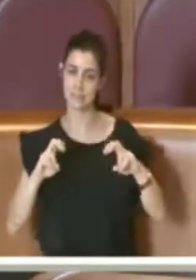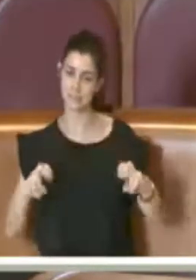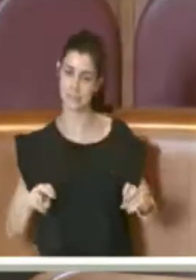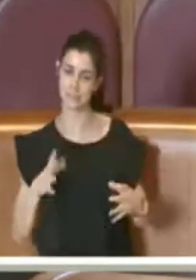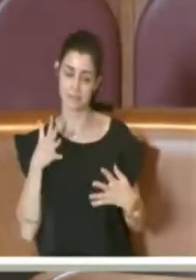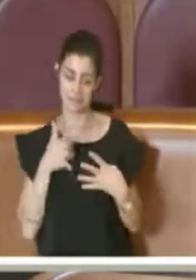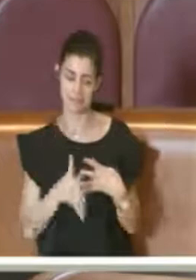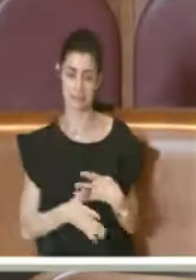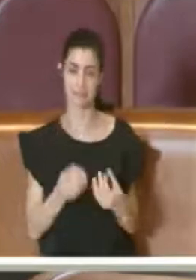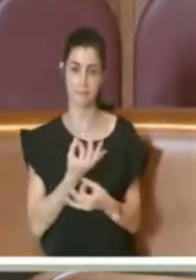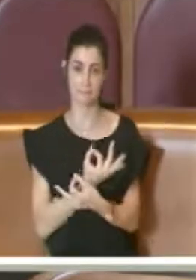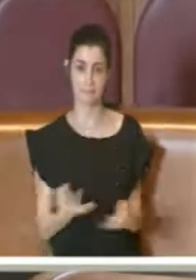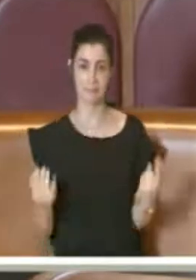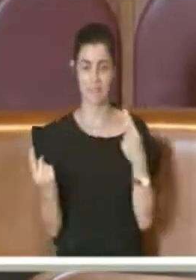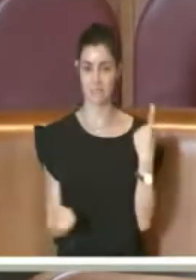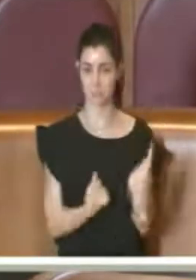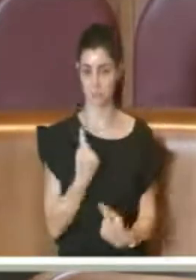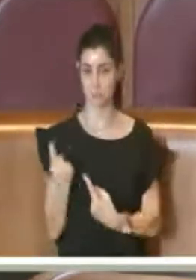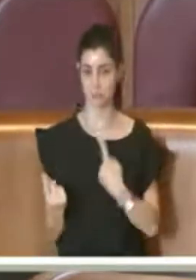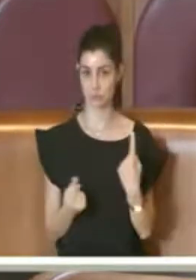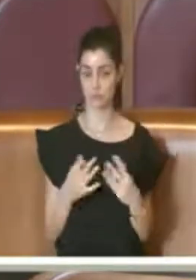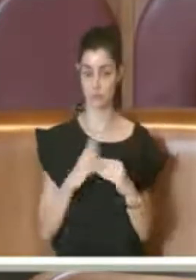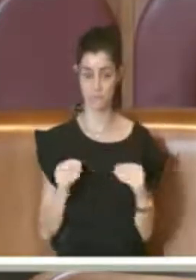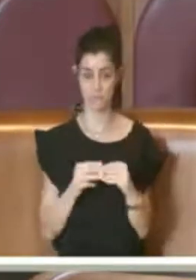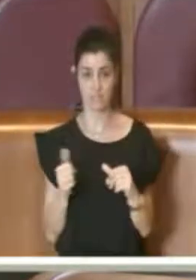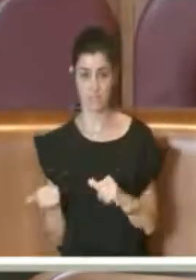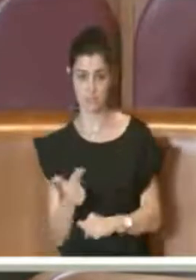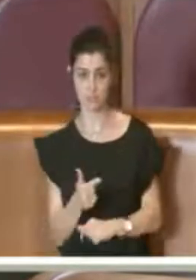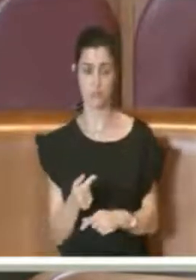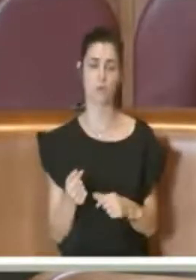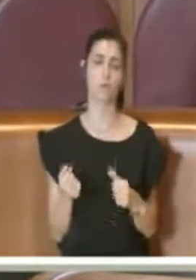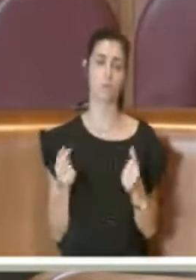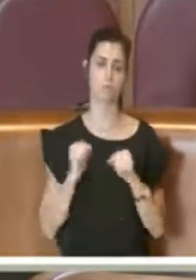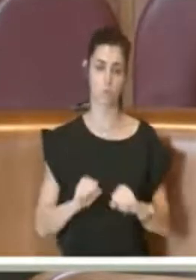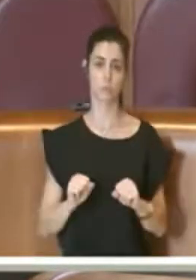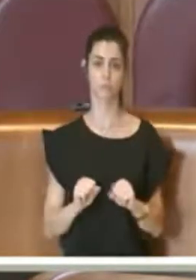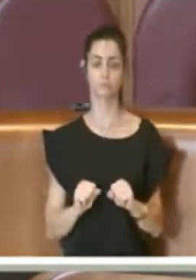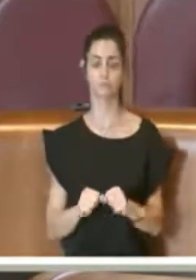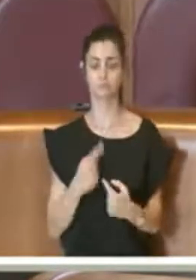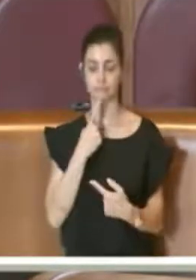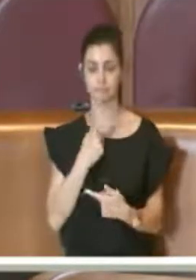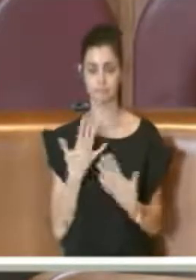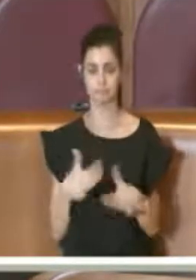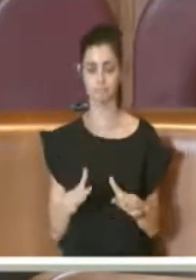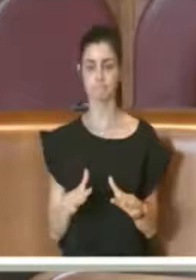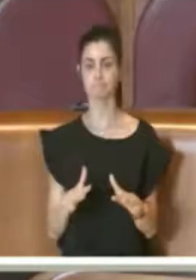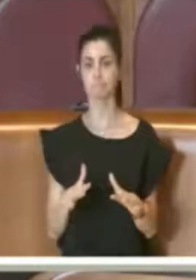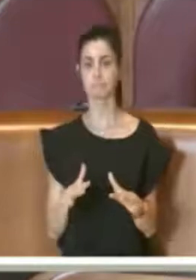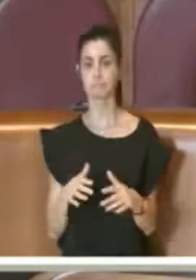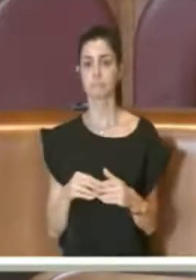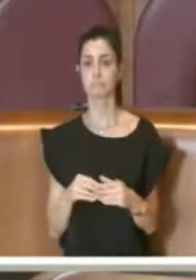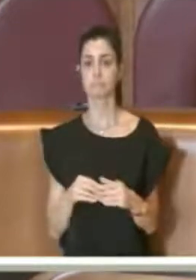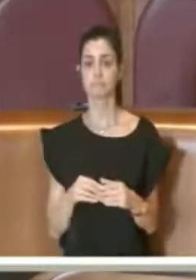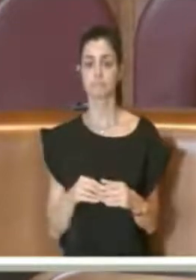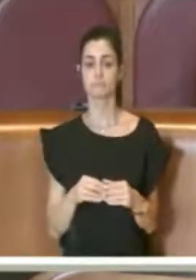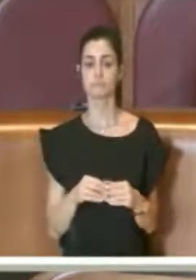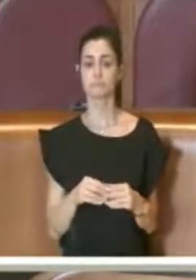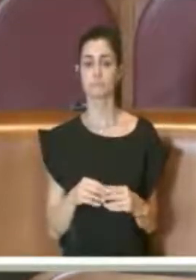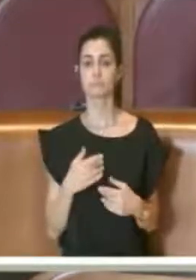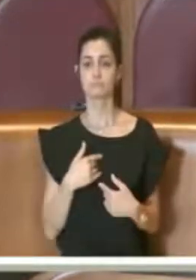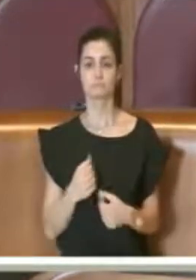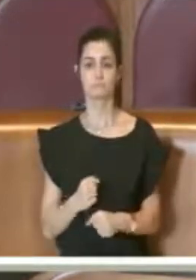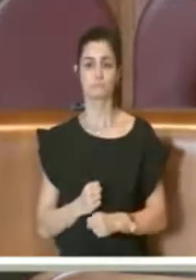praticabilità e della fattibilità. Pertanto, detto questo, premesso tutto questo qua,